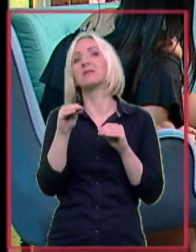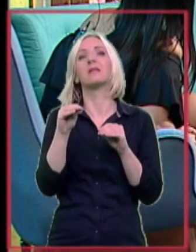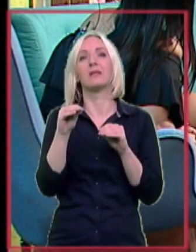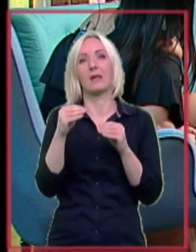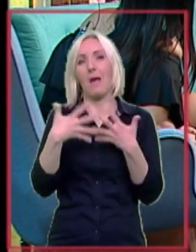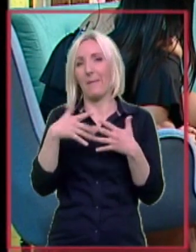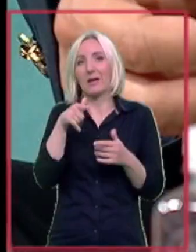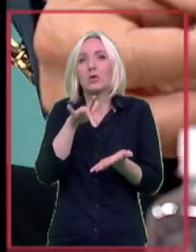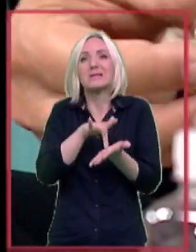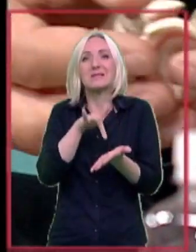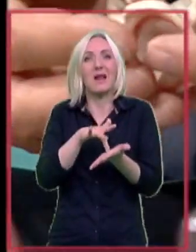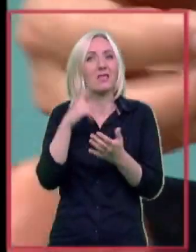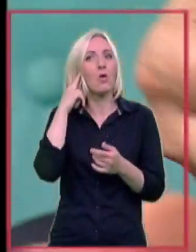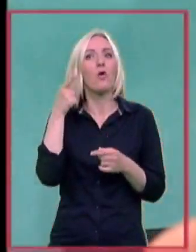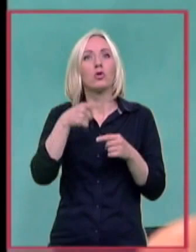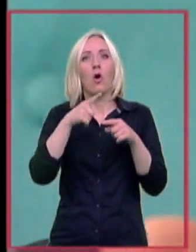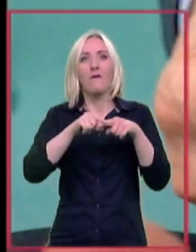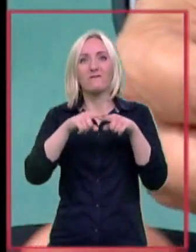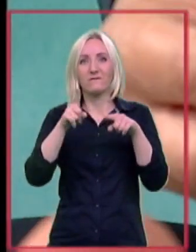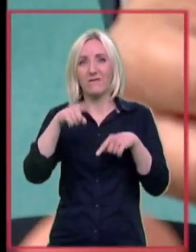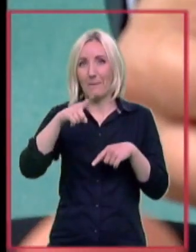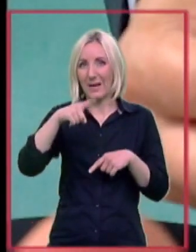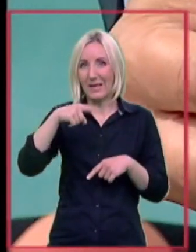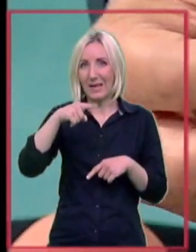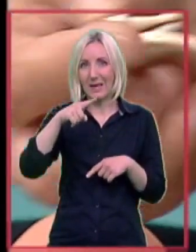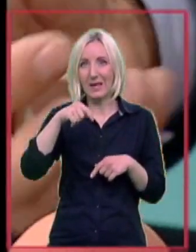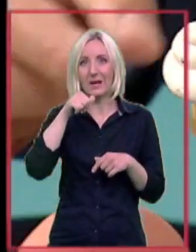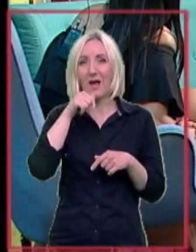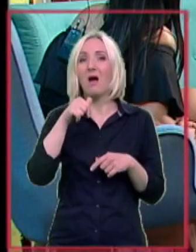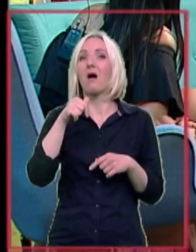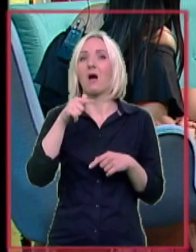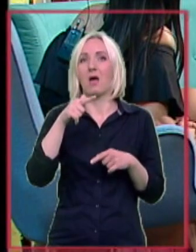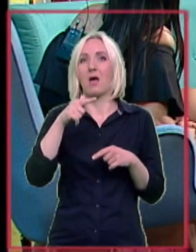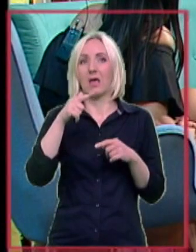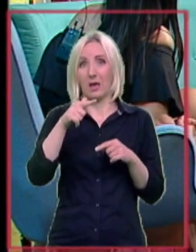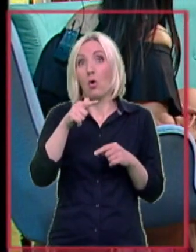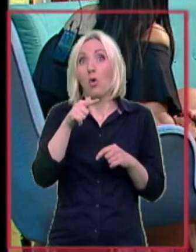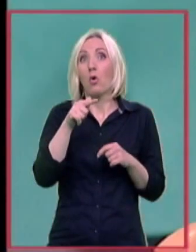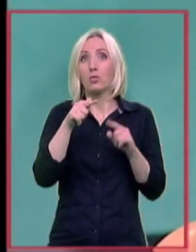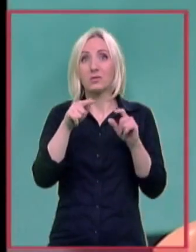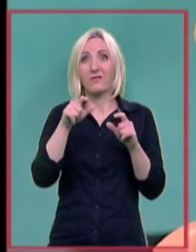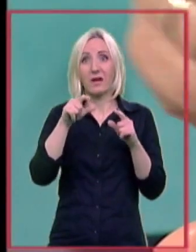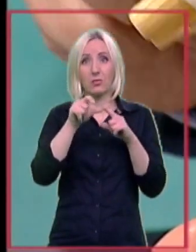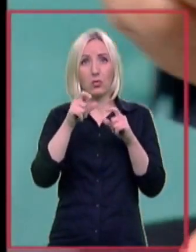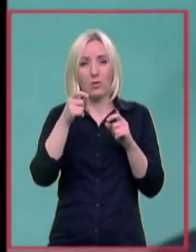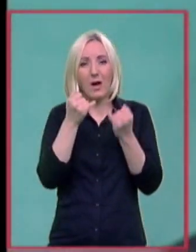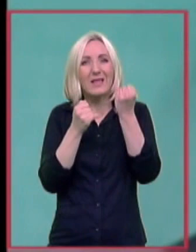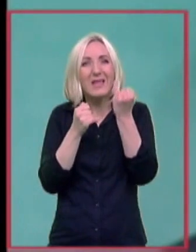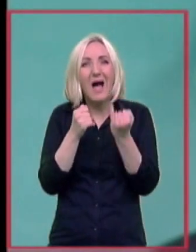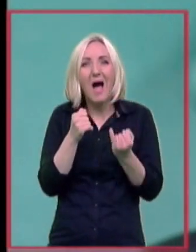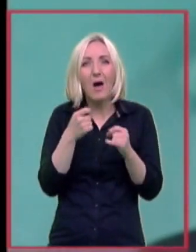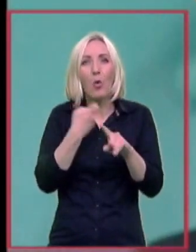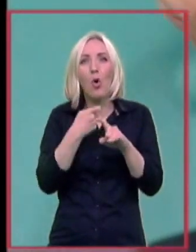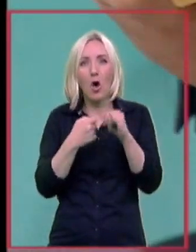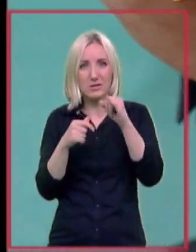uvo koje ovako stoji. To vibrira i prenosi, pokreće u stapes, odnosno u zengiju, tu najmanju slušnu koščicu koja